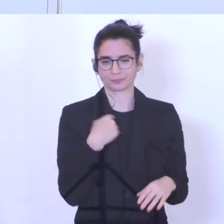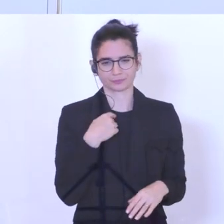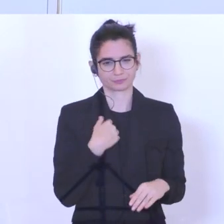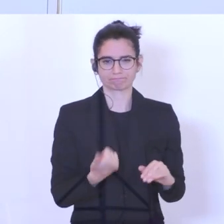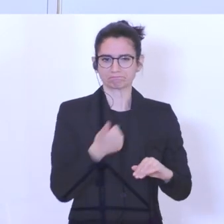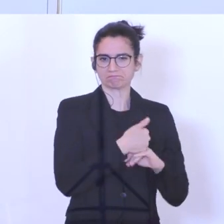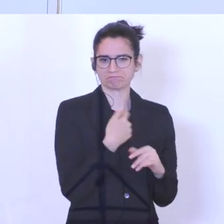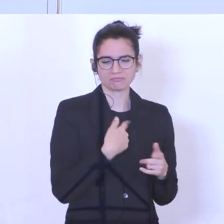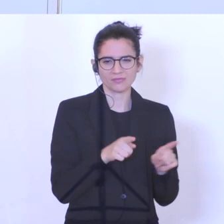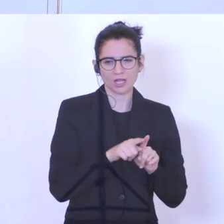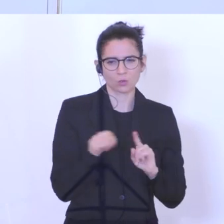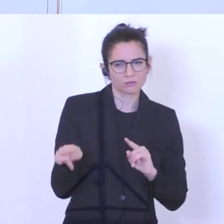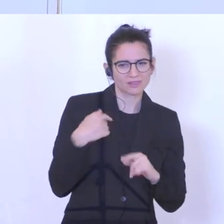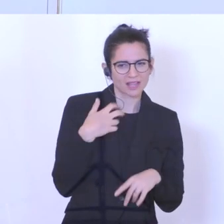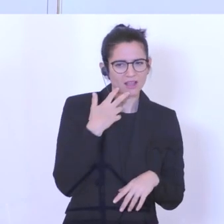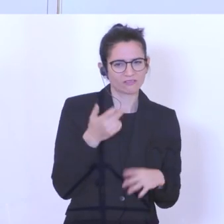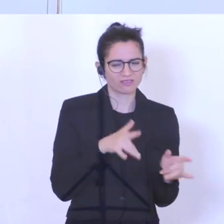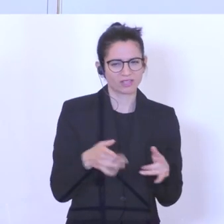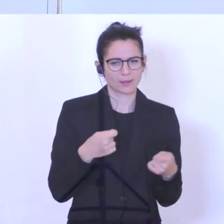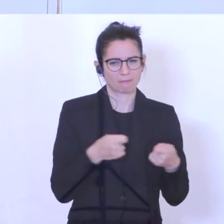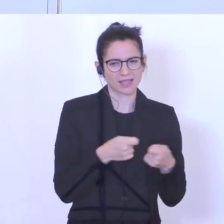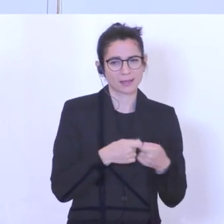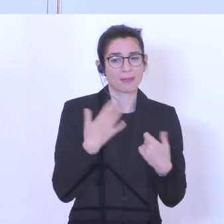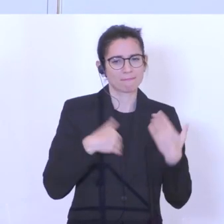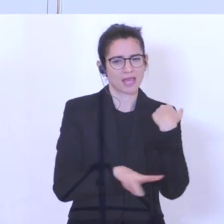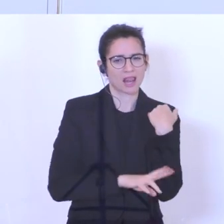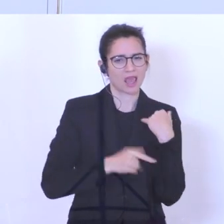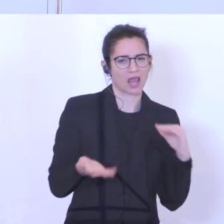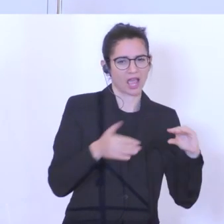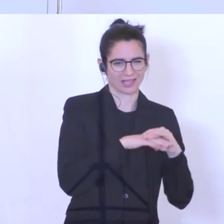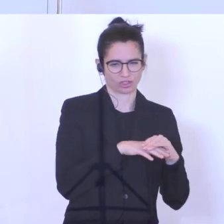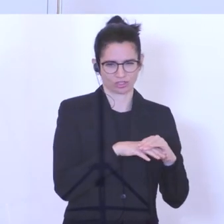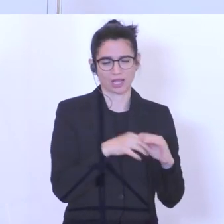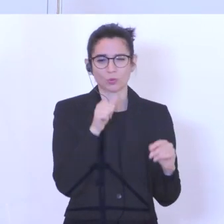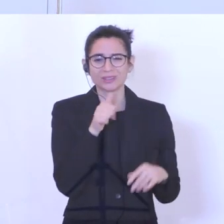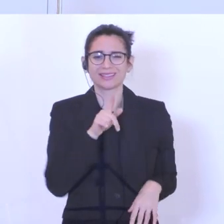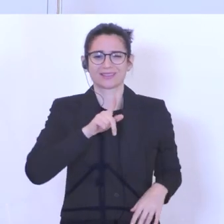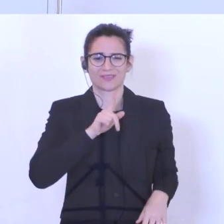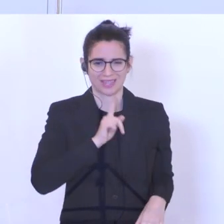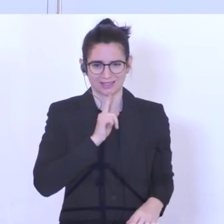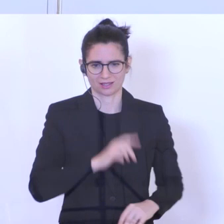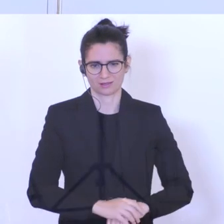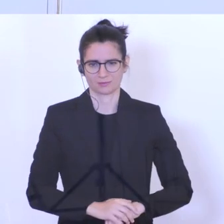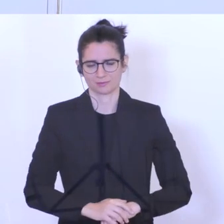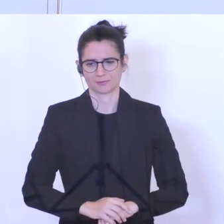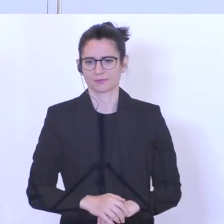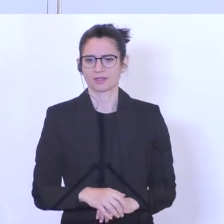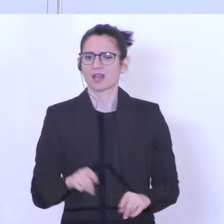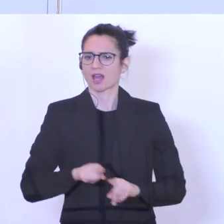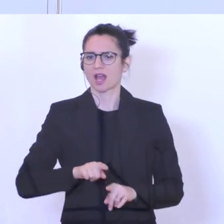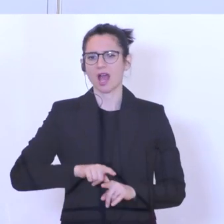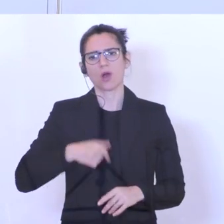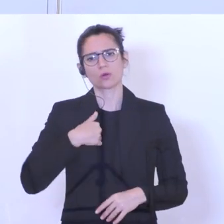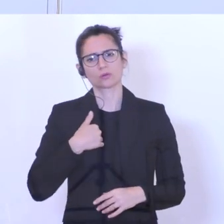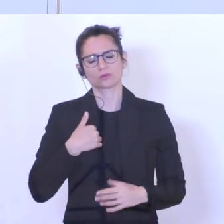Maßnahmen gesetzt, eben gerade in dieser Phase mehr Lehrlinge aufzunehmen und nicht weniger. Ein deutlicher Rückgang ist